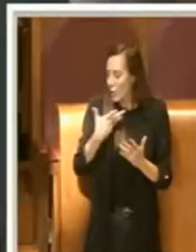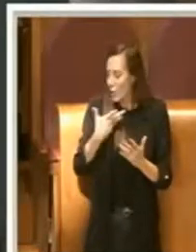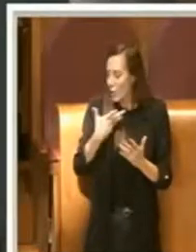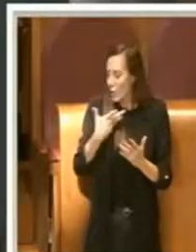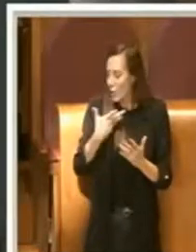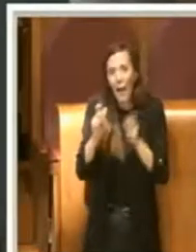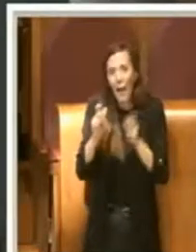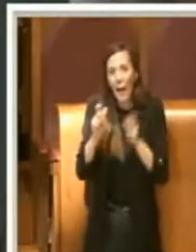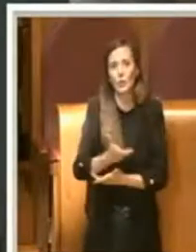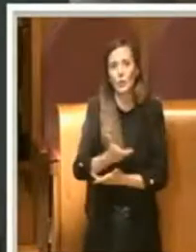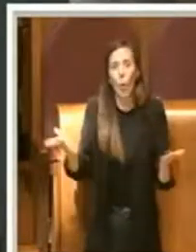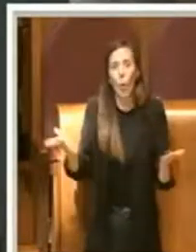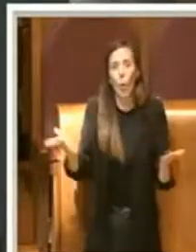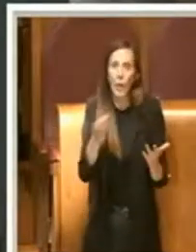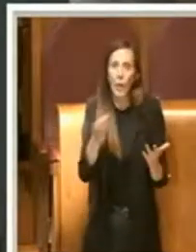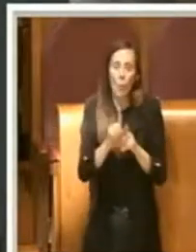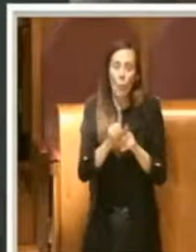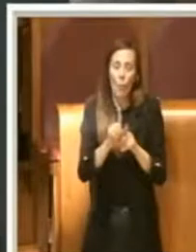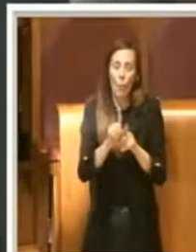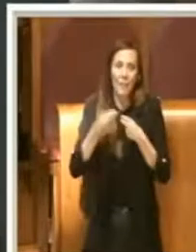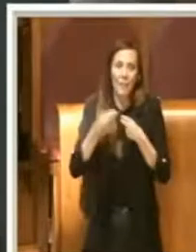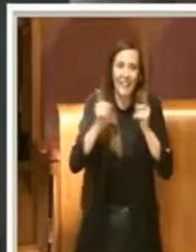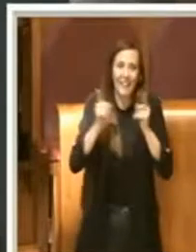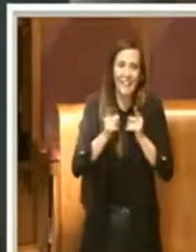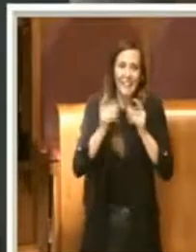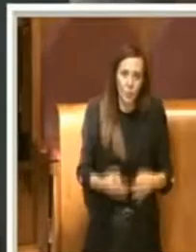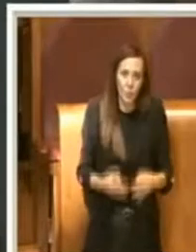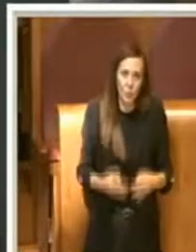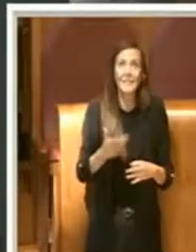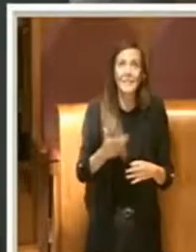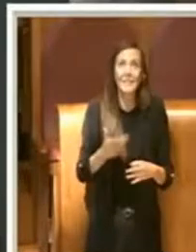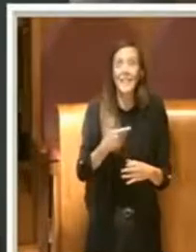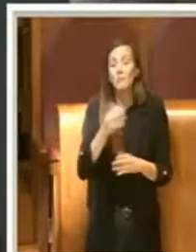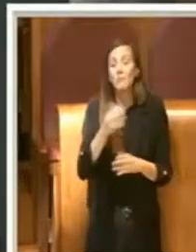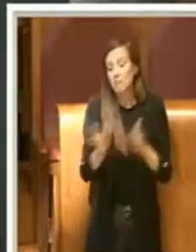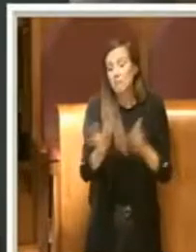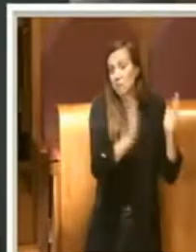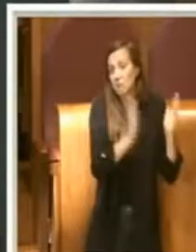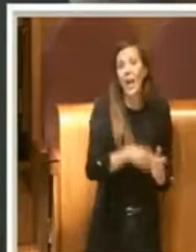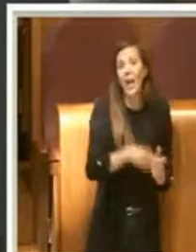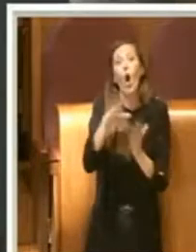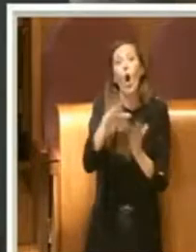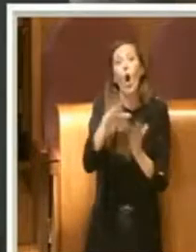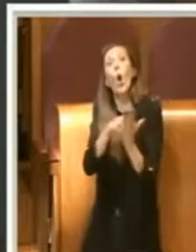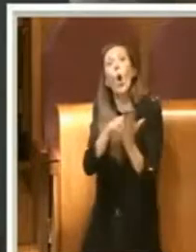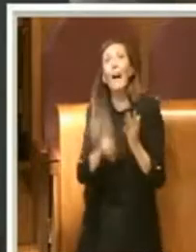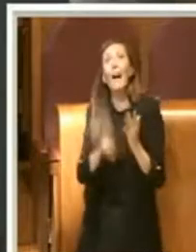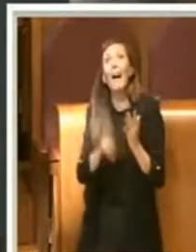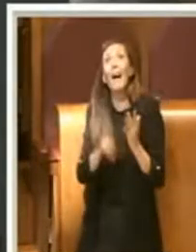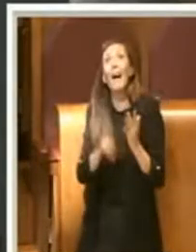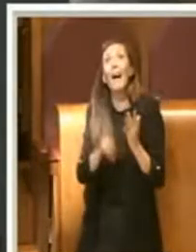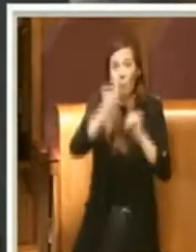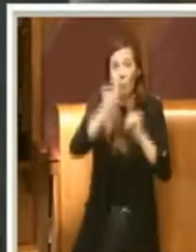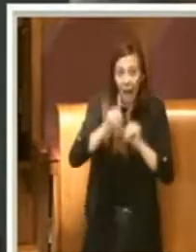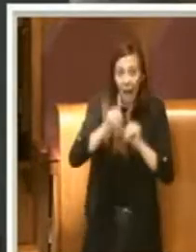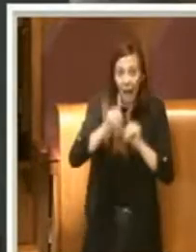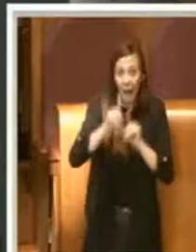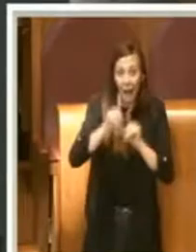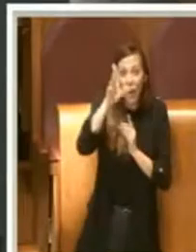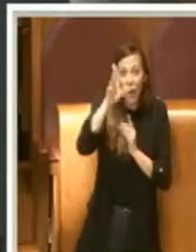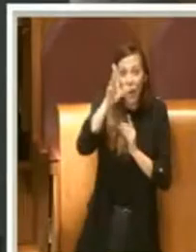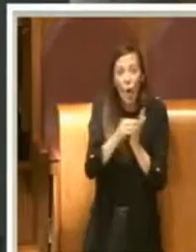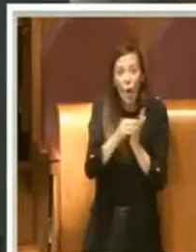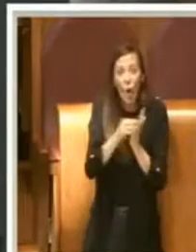risorsa. Ecco, mi ha colpito molto come un emendamento copiato, tale e quale, da Milano, qui sembra essere un